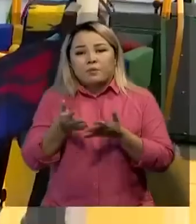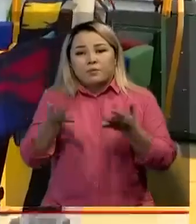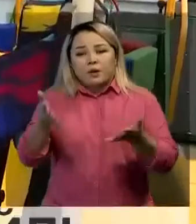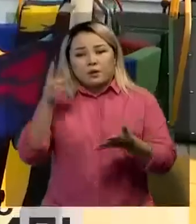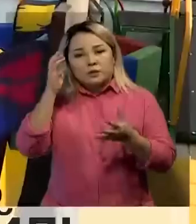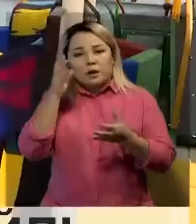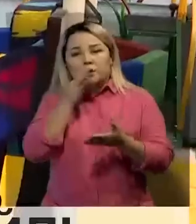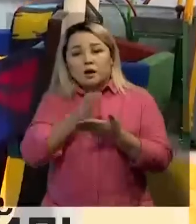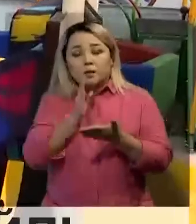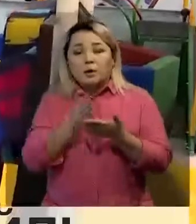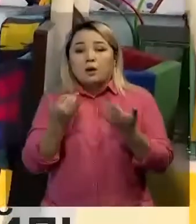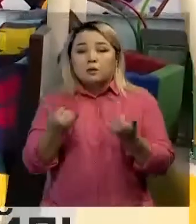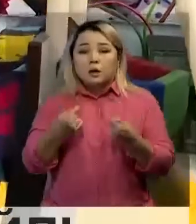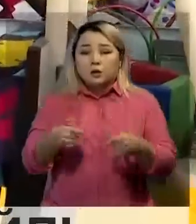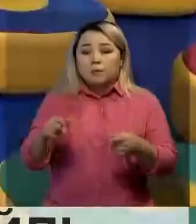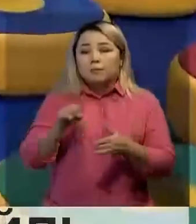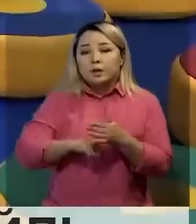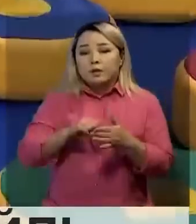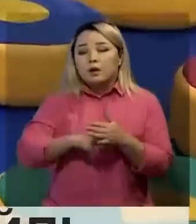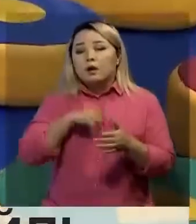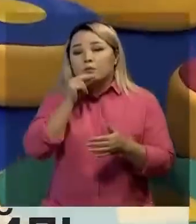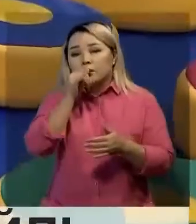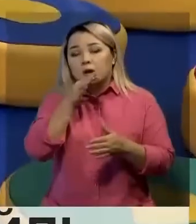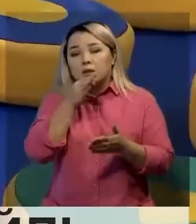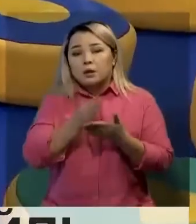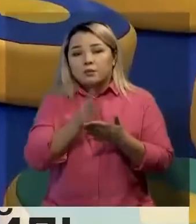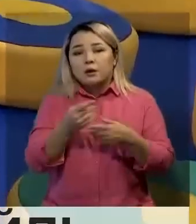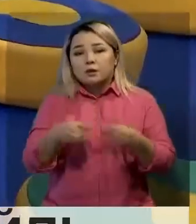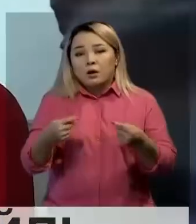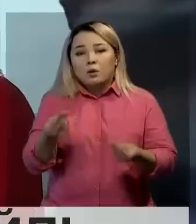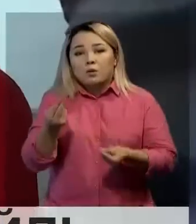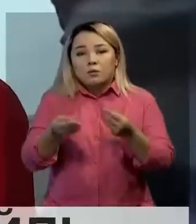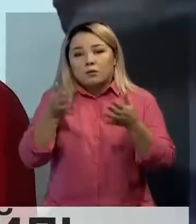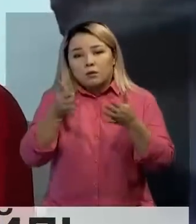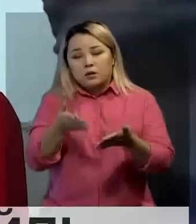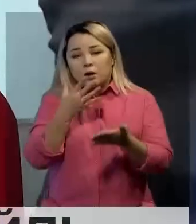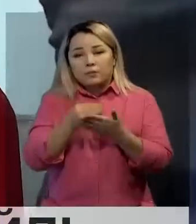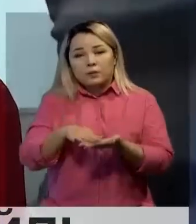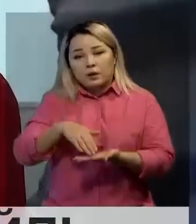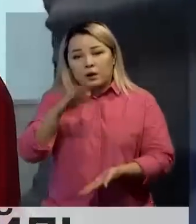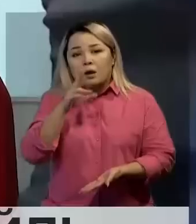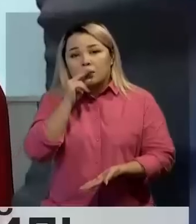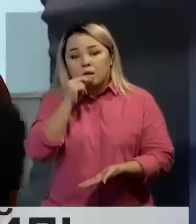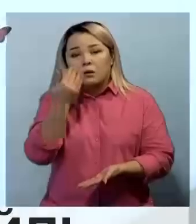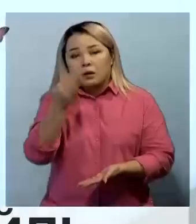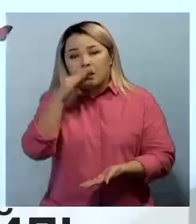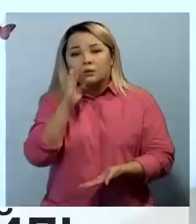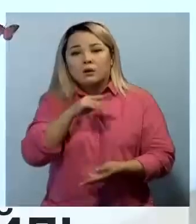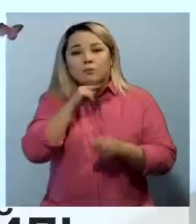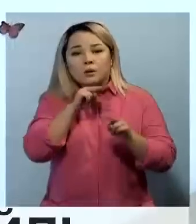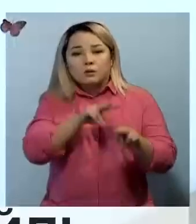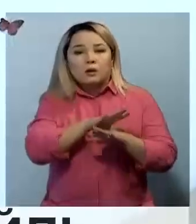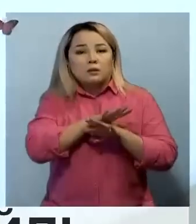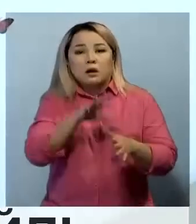Мамандар тіл кемістігінің түрлі әсебеі бар дейді. Баланың кіші кезінен түрлі ғаджеттерге үмілігі, тілі шыққан сәбеге атананың көңіл